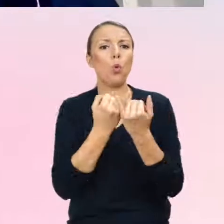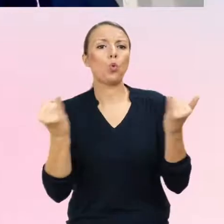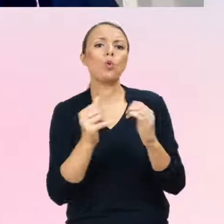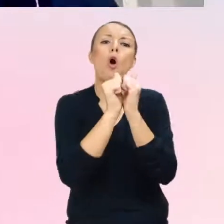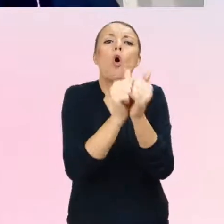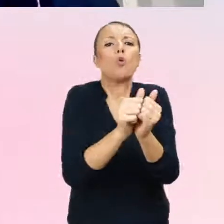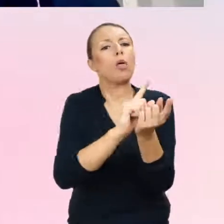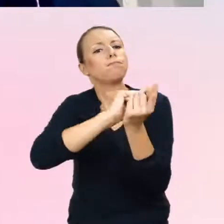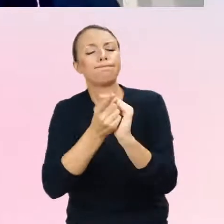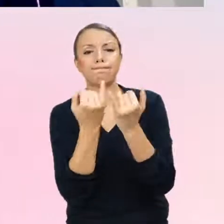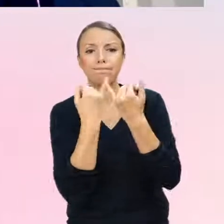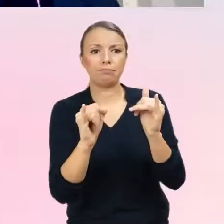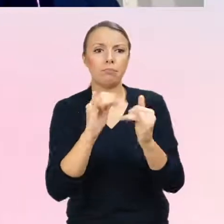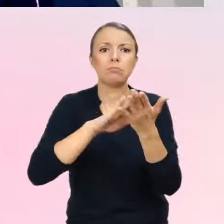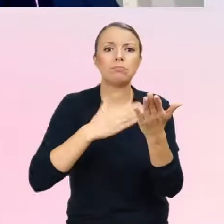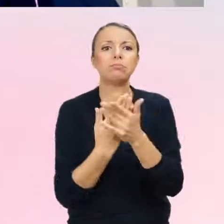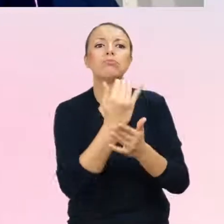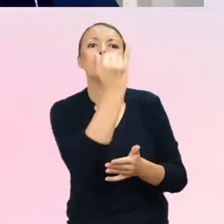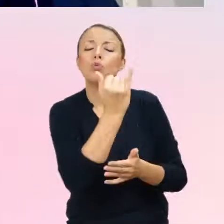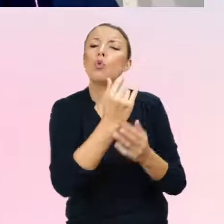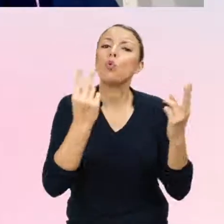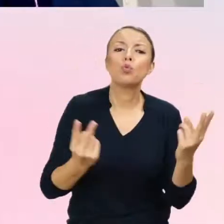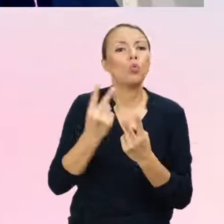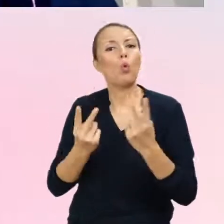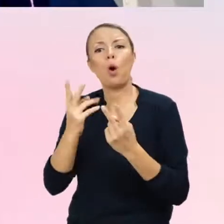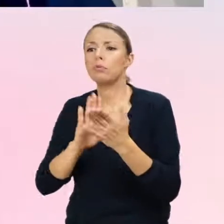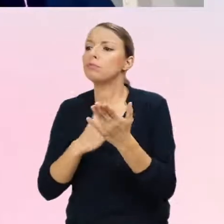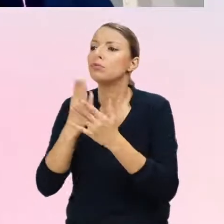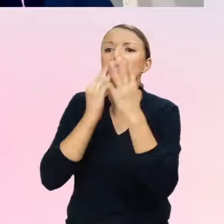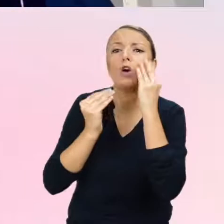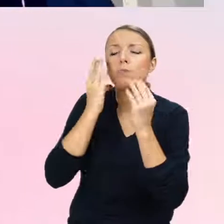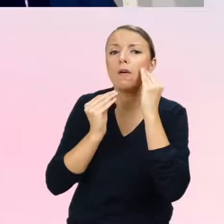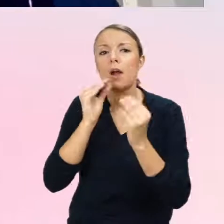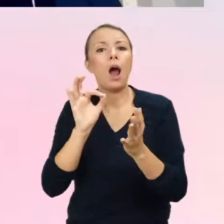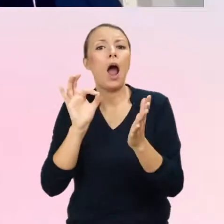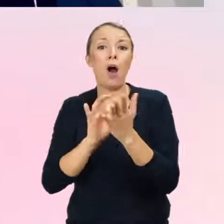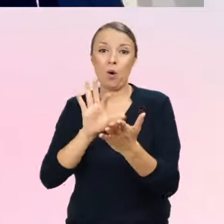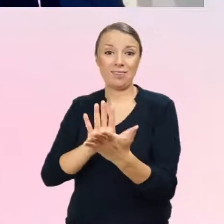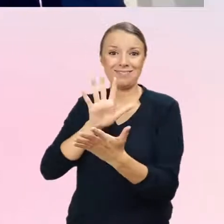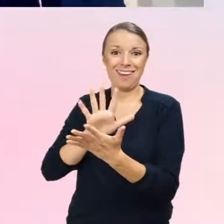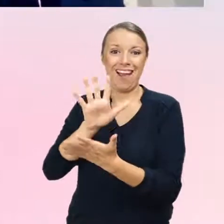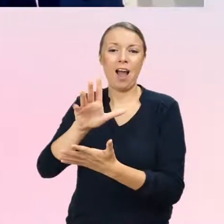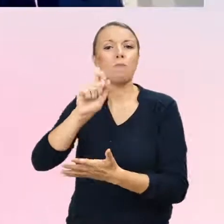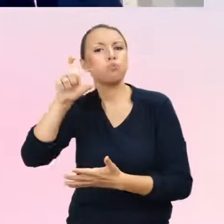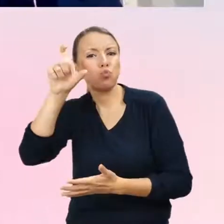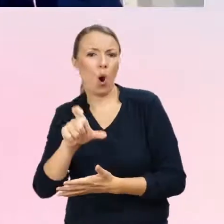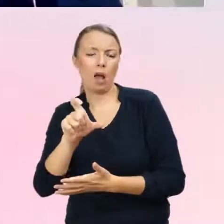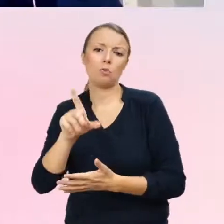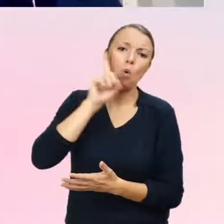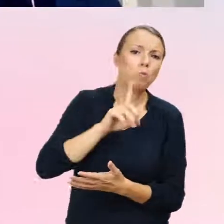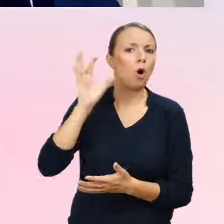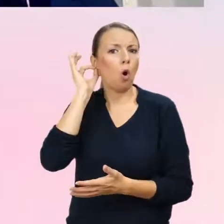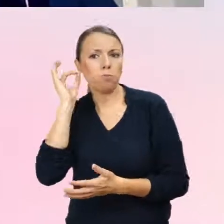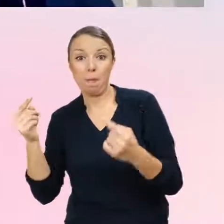kwestie związane z wyszukiwaniem towarzyszy zabaw, które są typowo przypisani do odczuwanej płci